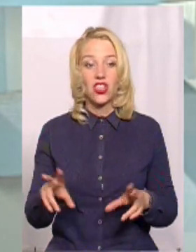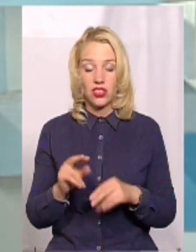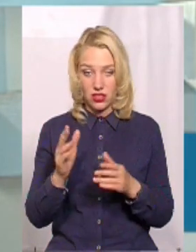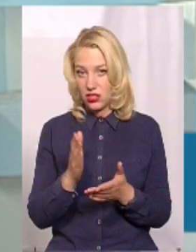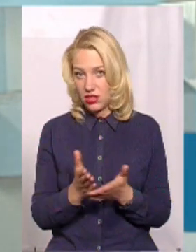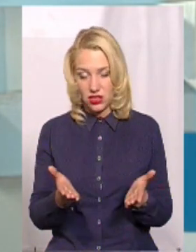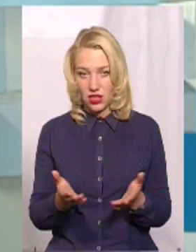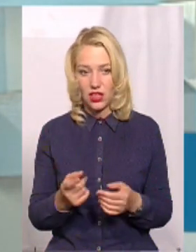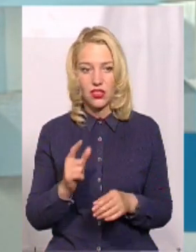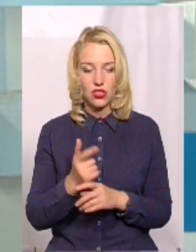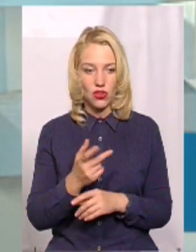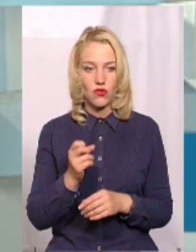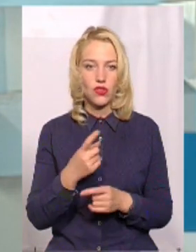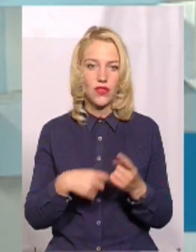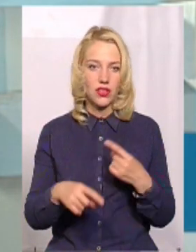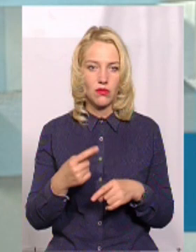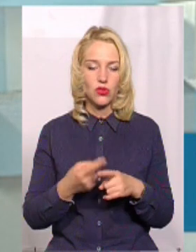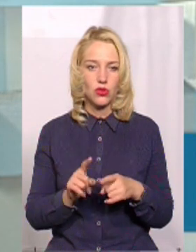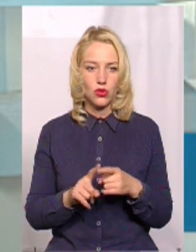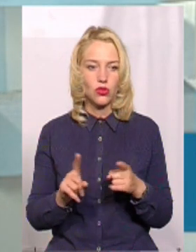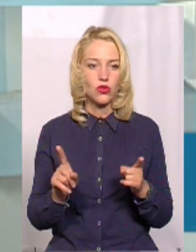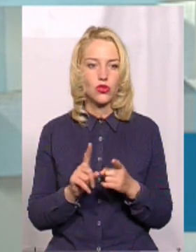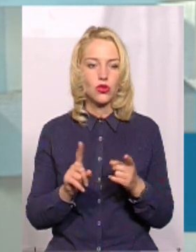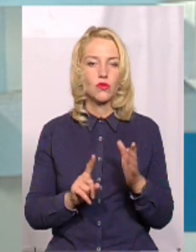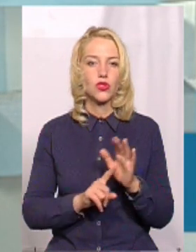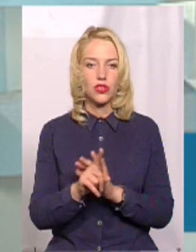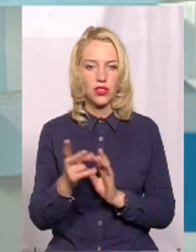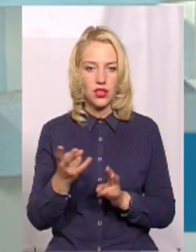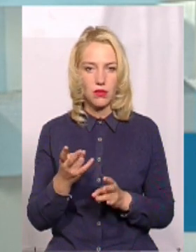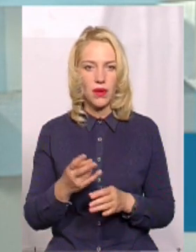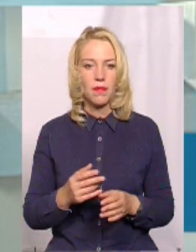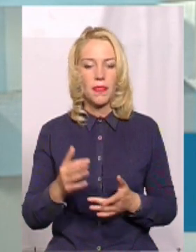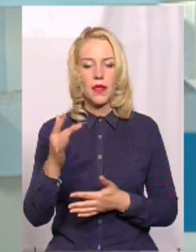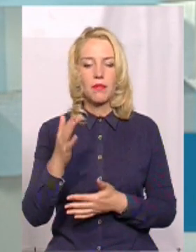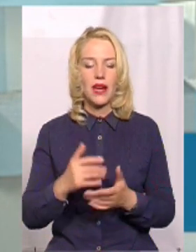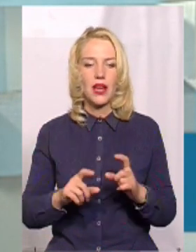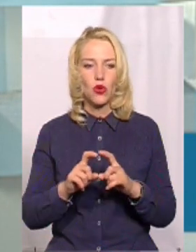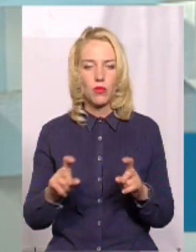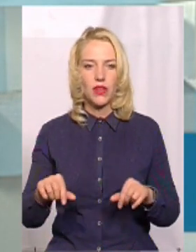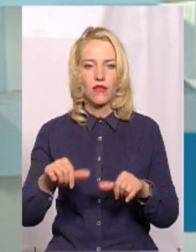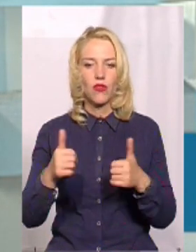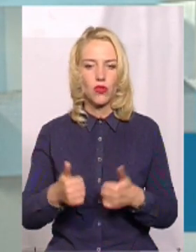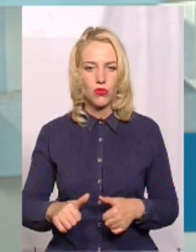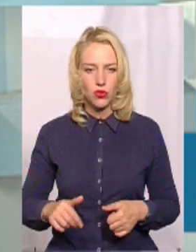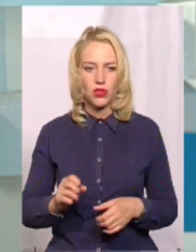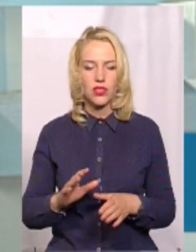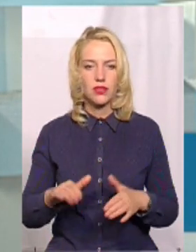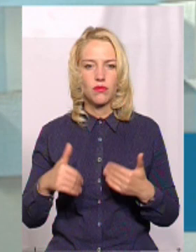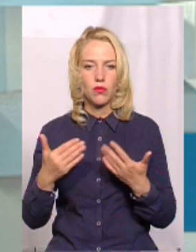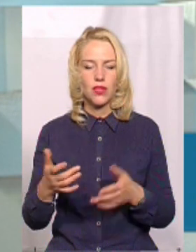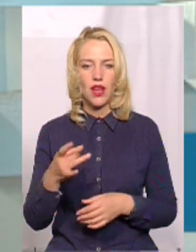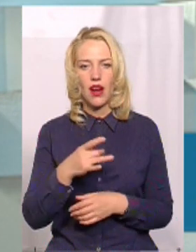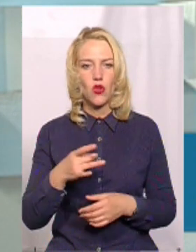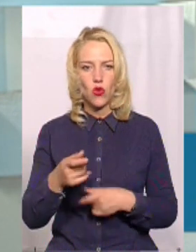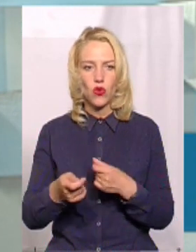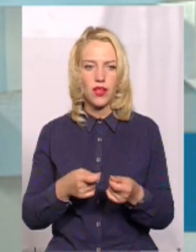І знову таки, вертаємося до того, що починали. Перелік об'єктів формується з пропозиції